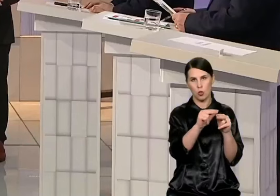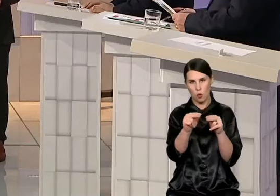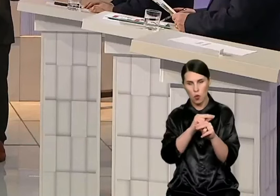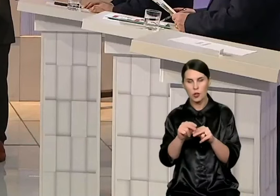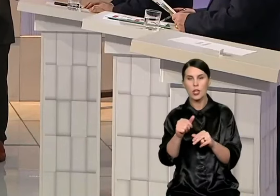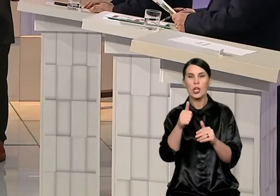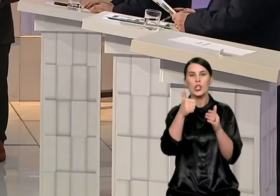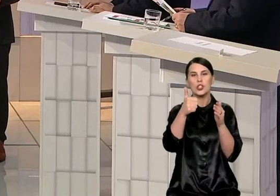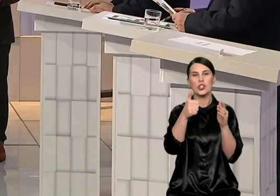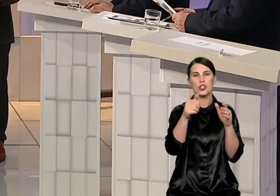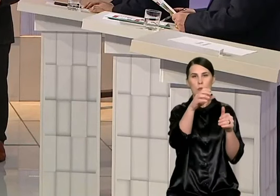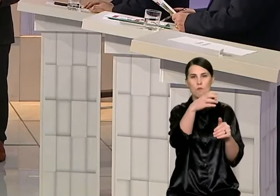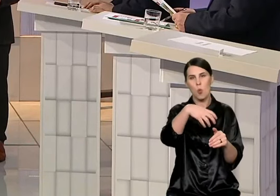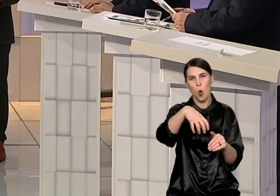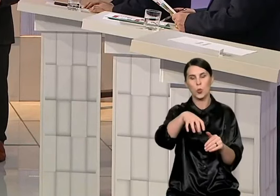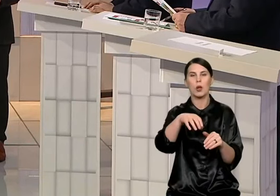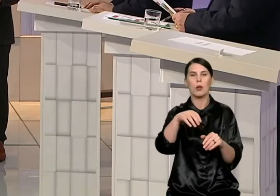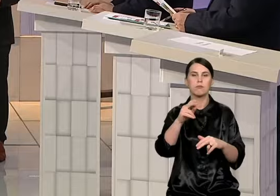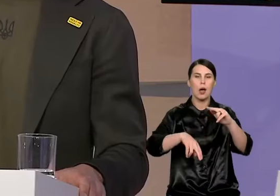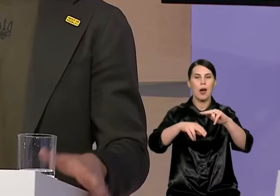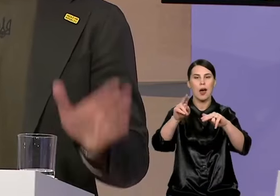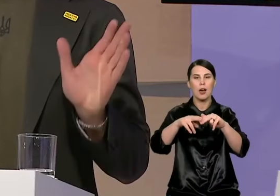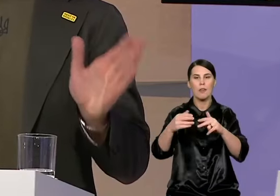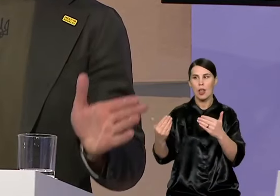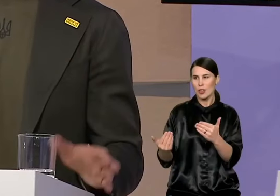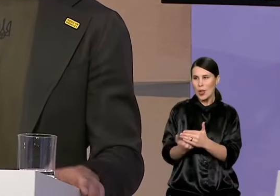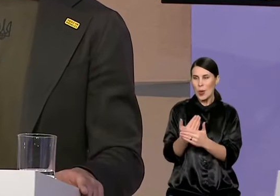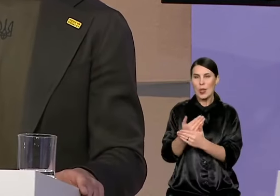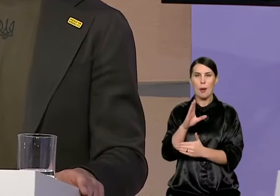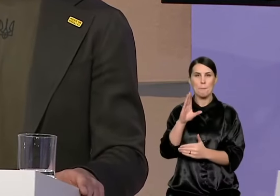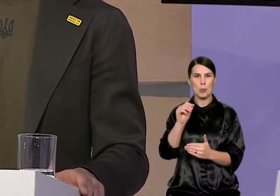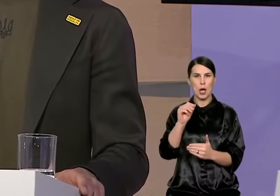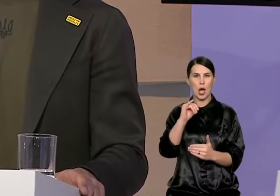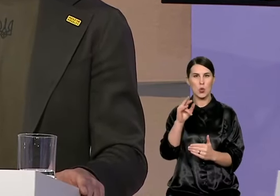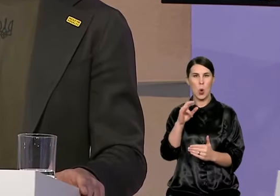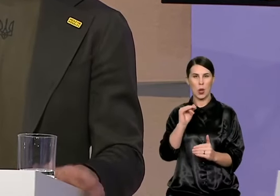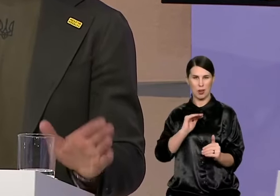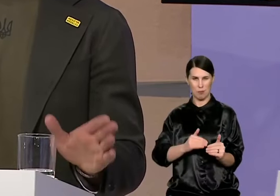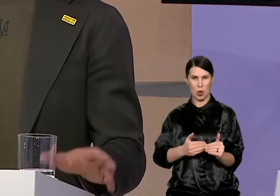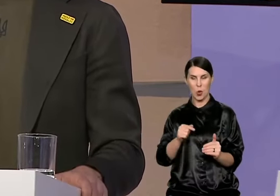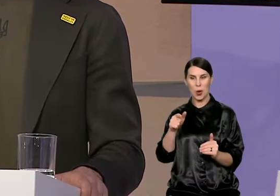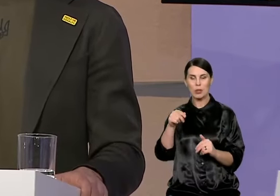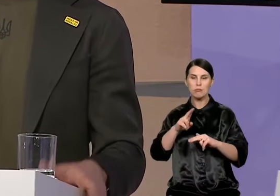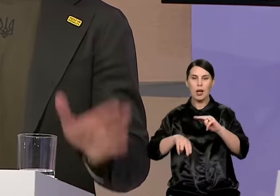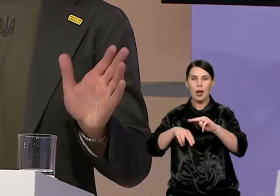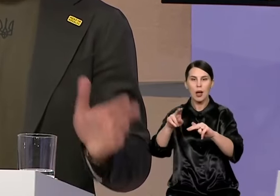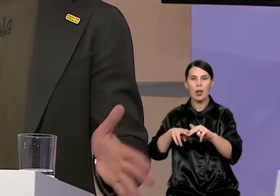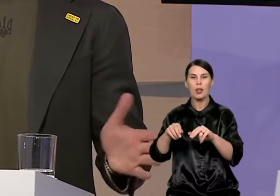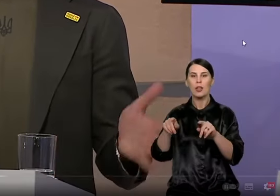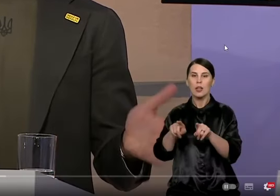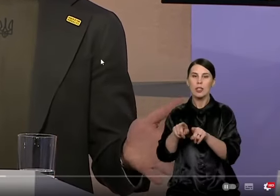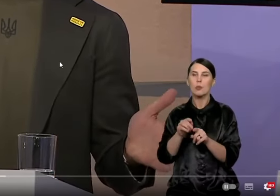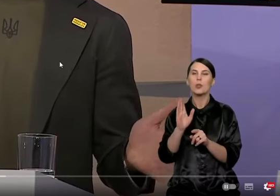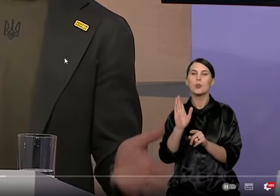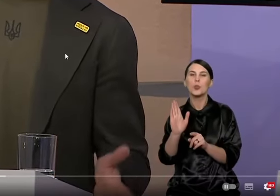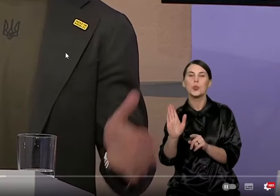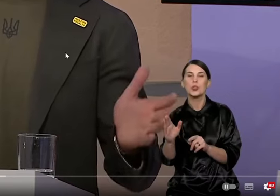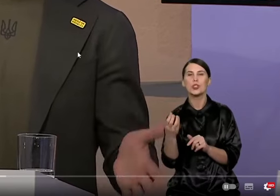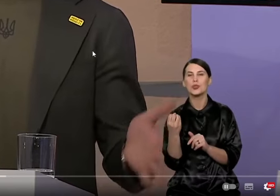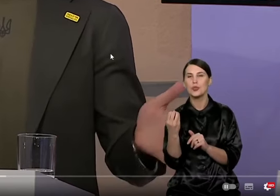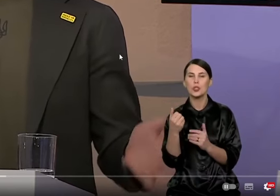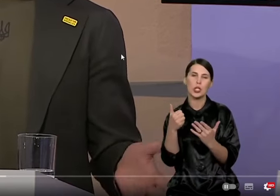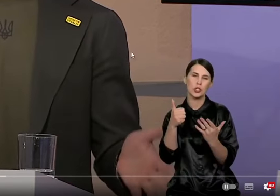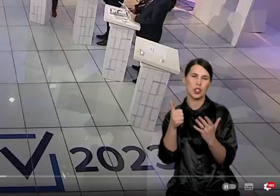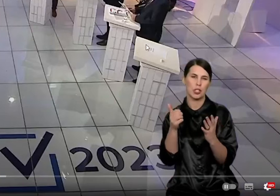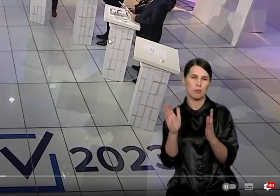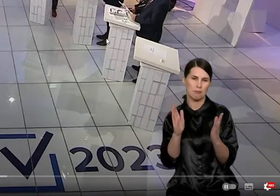pastatyti prie lopšalių, naujasios pavyzdys bajorelis darželis bajorose, o šiuo metu yra projektiniai pasiūlymai paleisti 6 darželiams. Tai būtų gerai susibažinti su